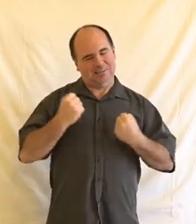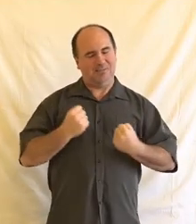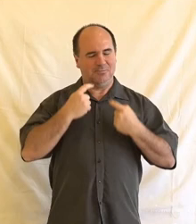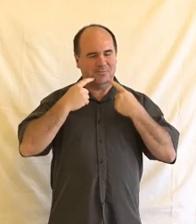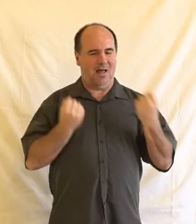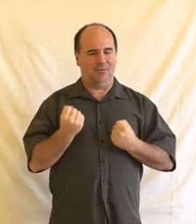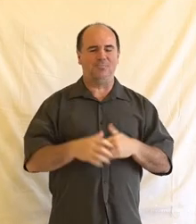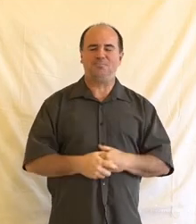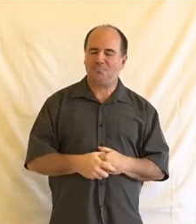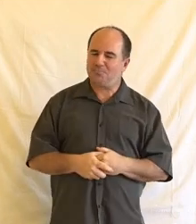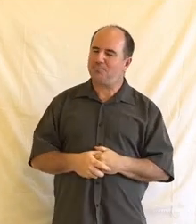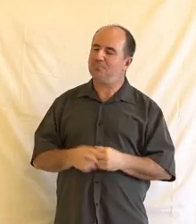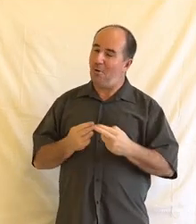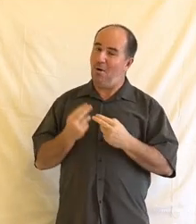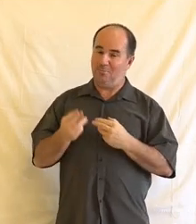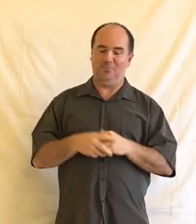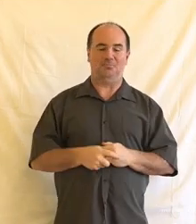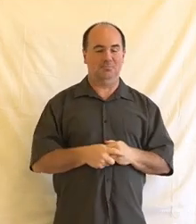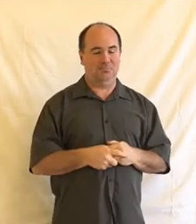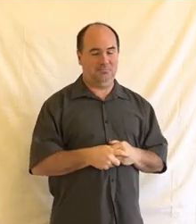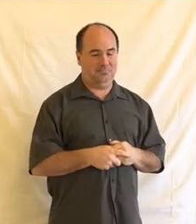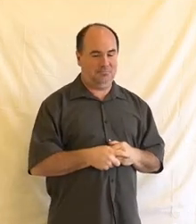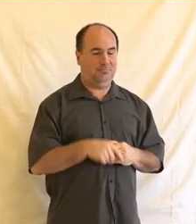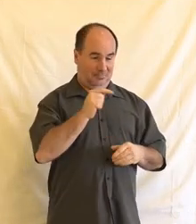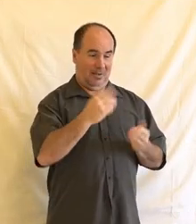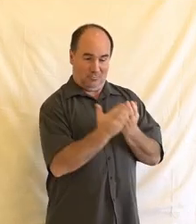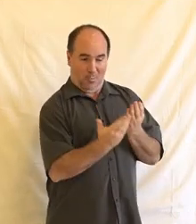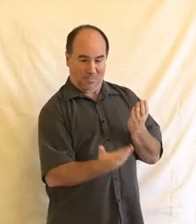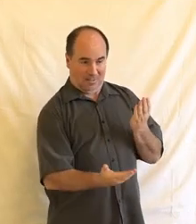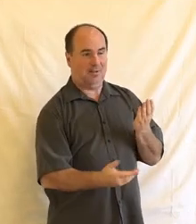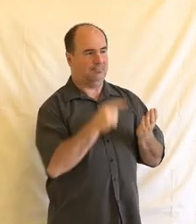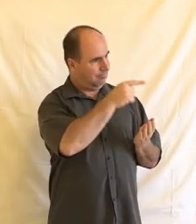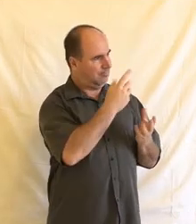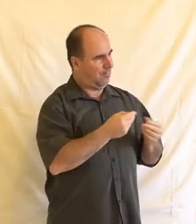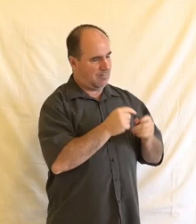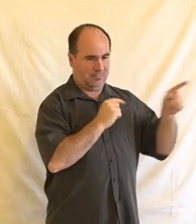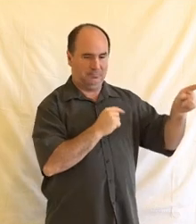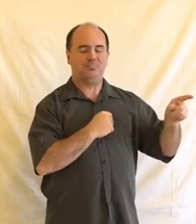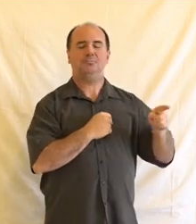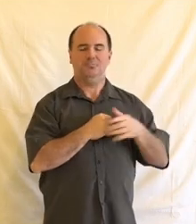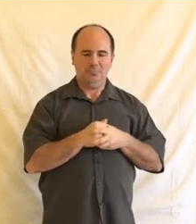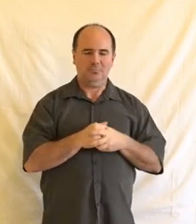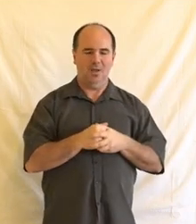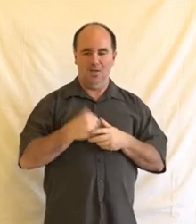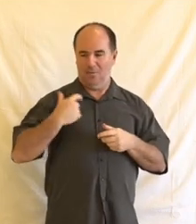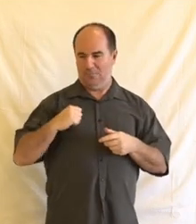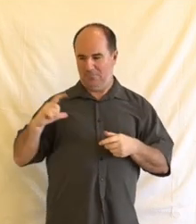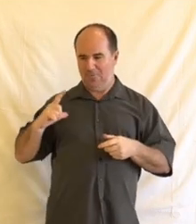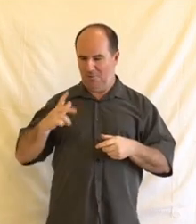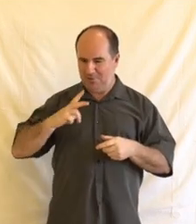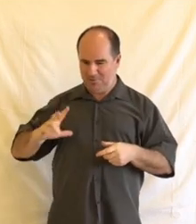my jsme tyhle dokumenty, o kterých ty si hovořila, tak my jsme je v průběhu posledních asi dvou nebo tří let